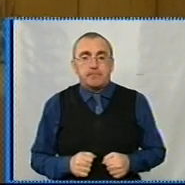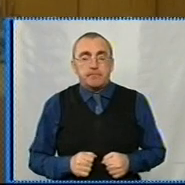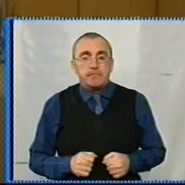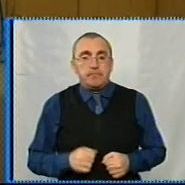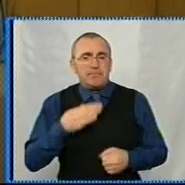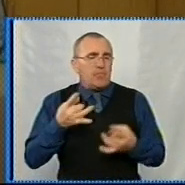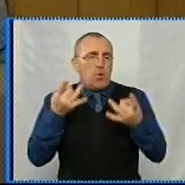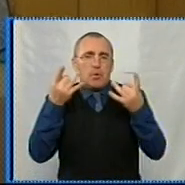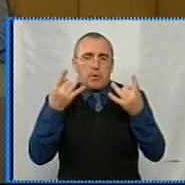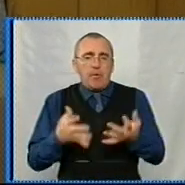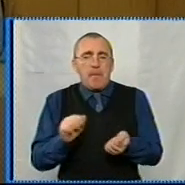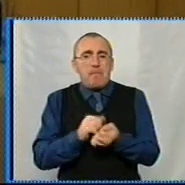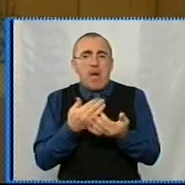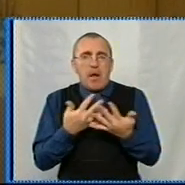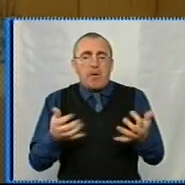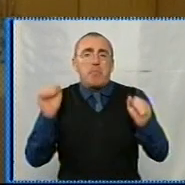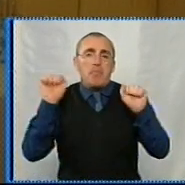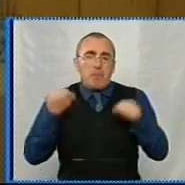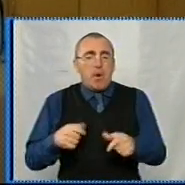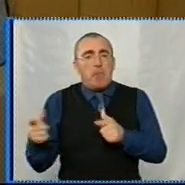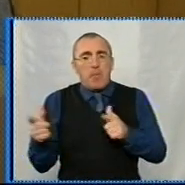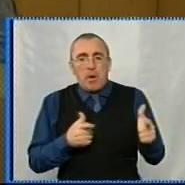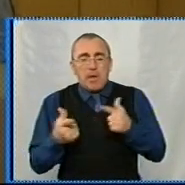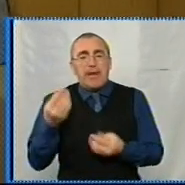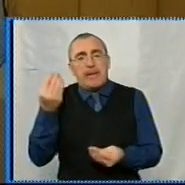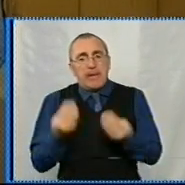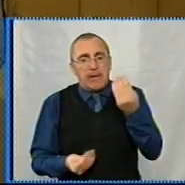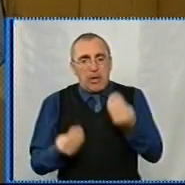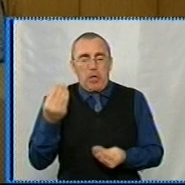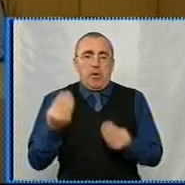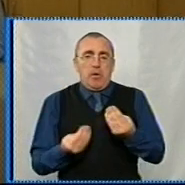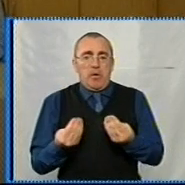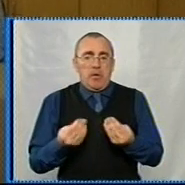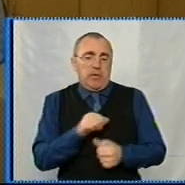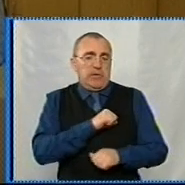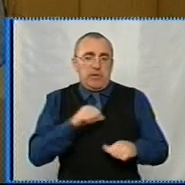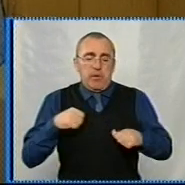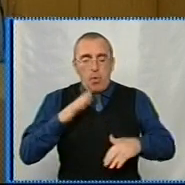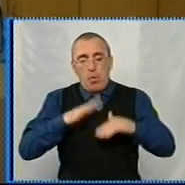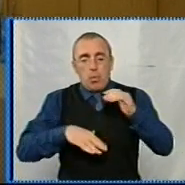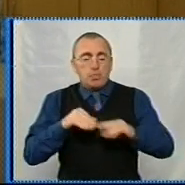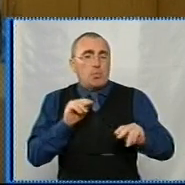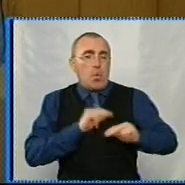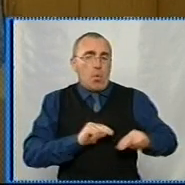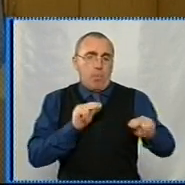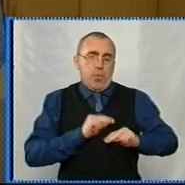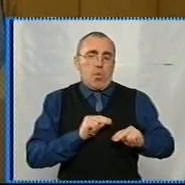досить простих матеріалів можна виготовити іграшки самим, ручної роботи,